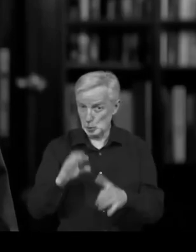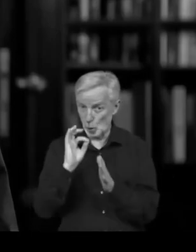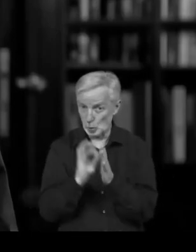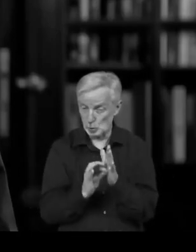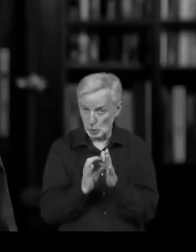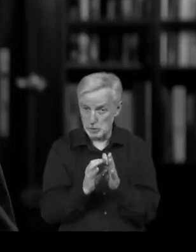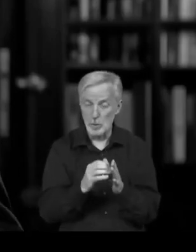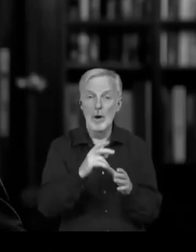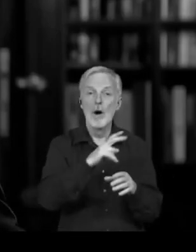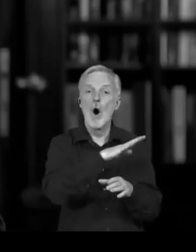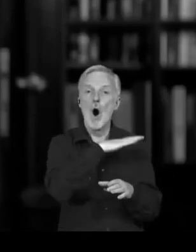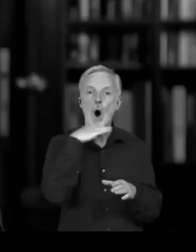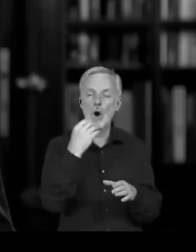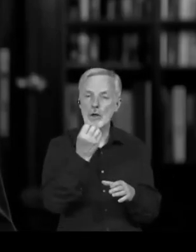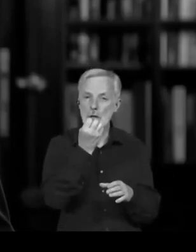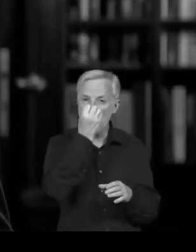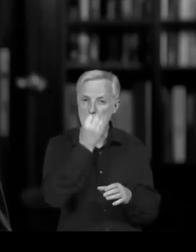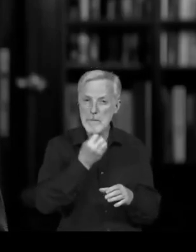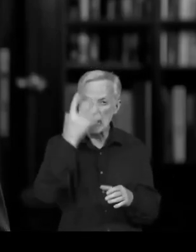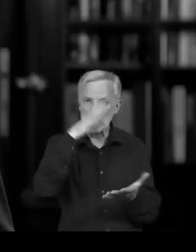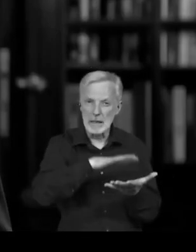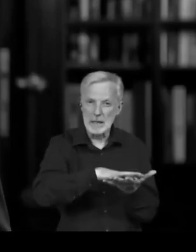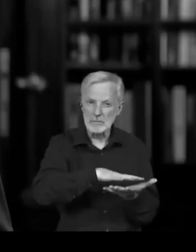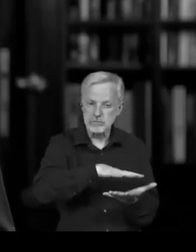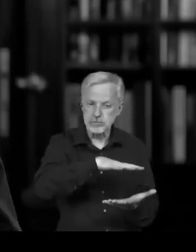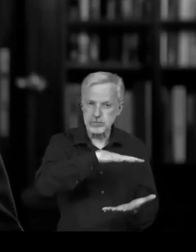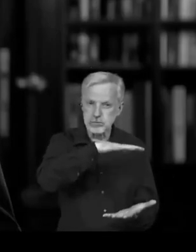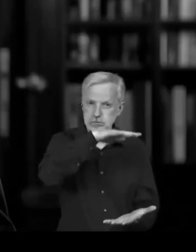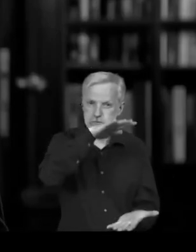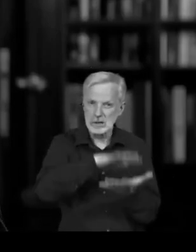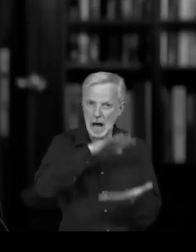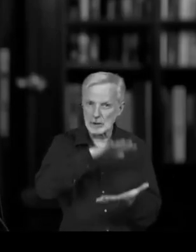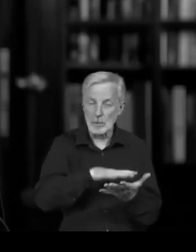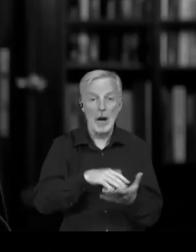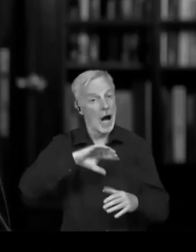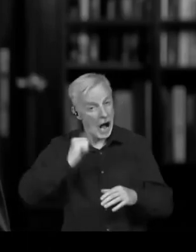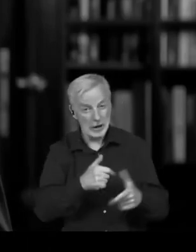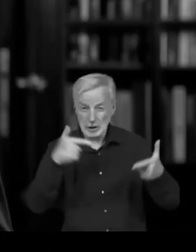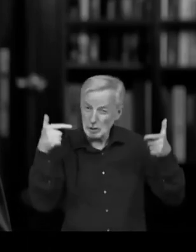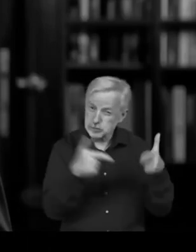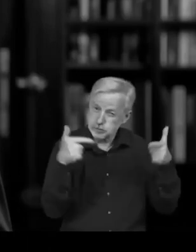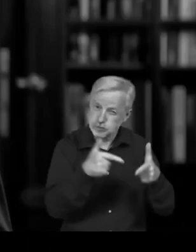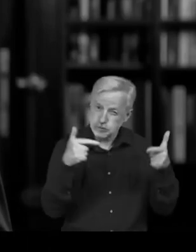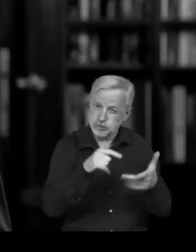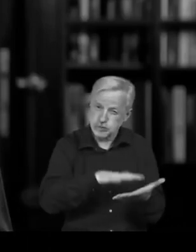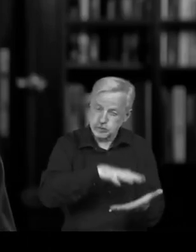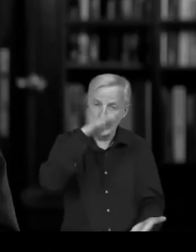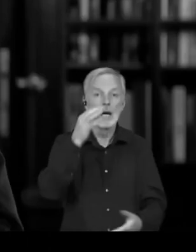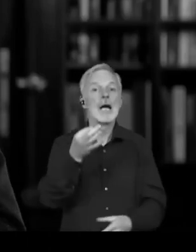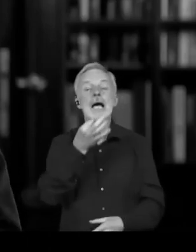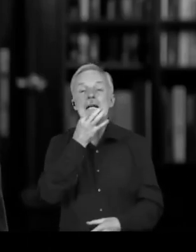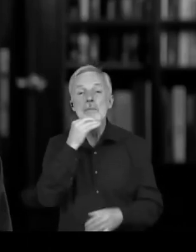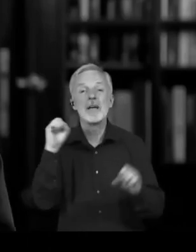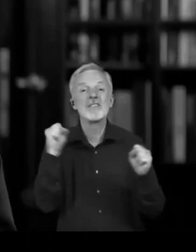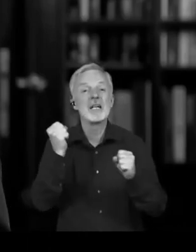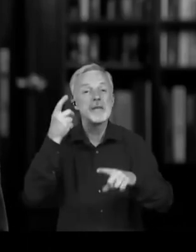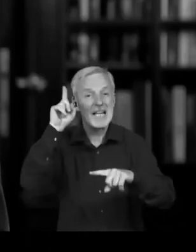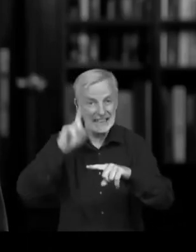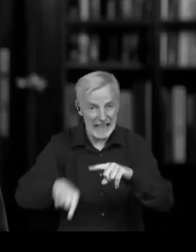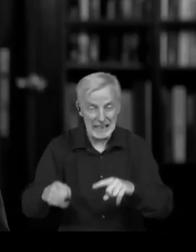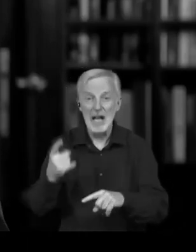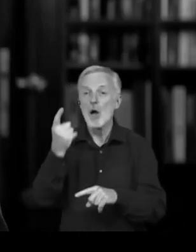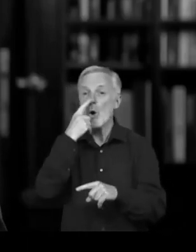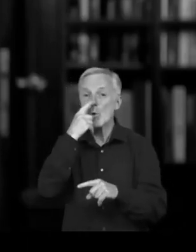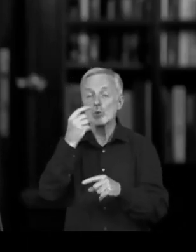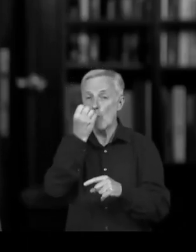za mě velice, ale velice ubohý krok a jelikož jsme demokratická republika, díky bohu a veřejně můžete projevit